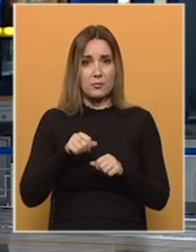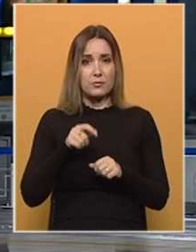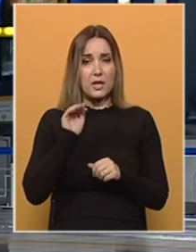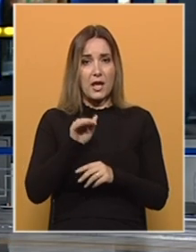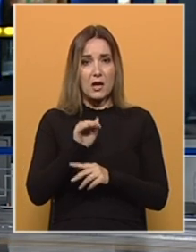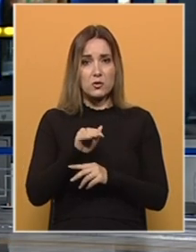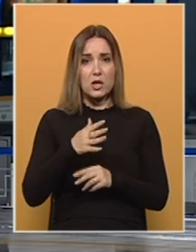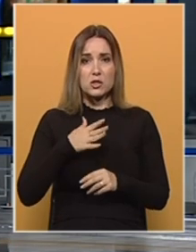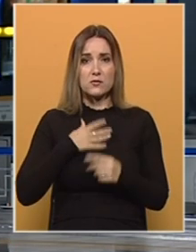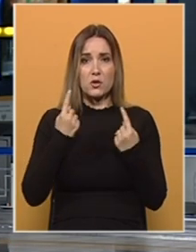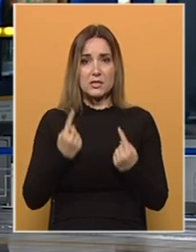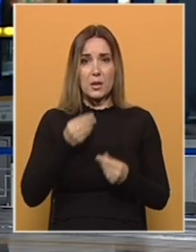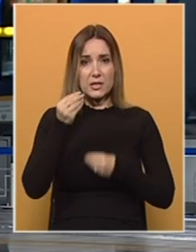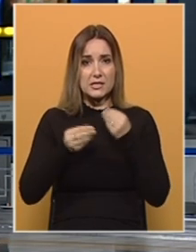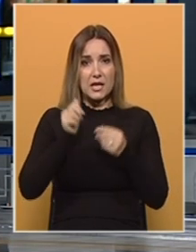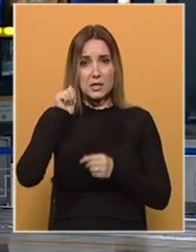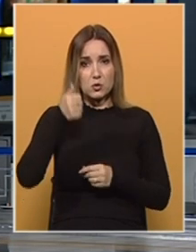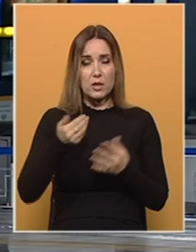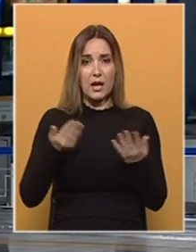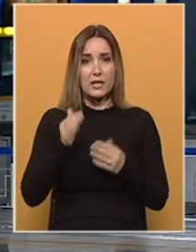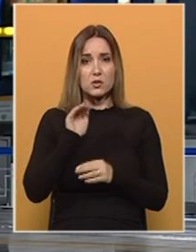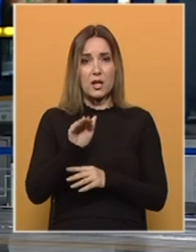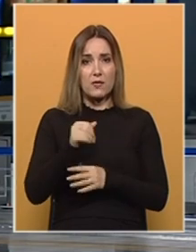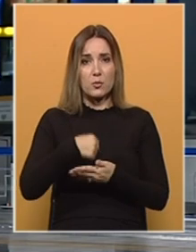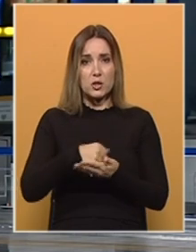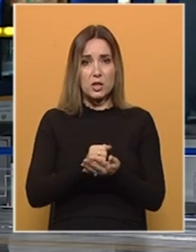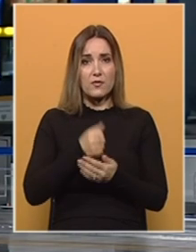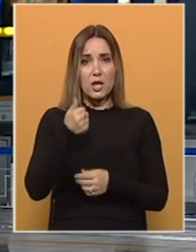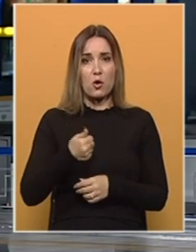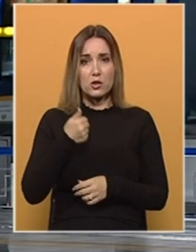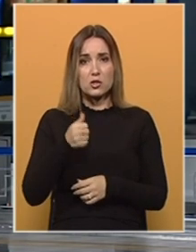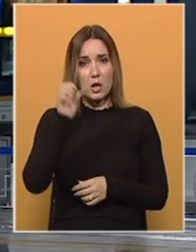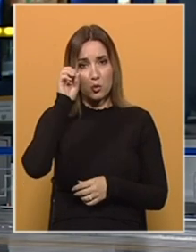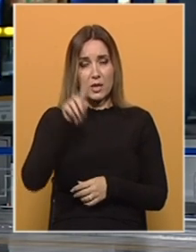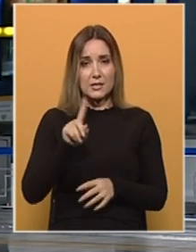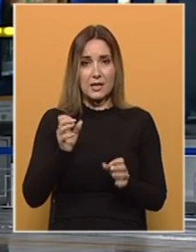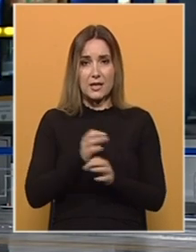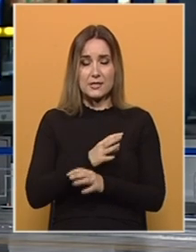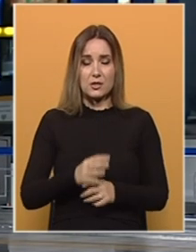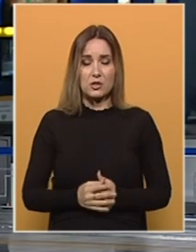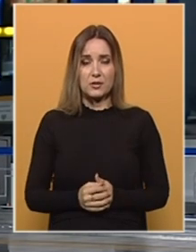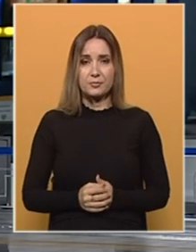najavljuju da će svoj stav iznijeti sutra, za kada su najavili obilježavanje godišnice rudarske nesreće.